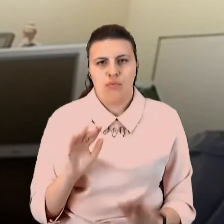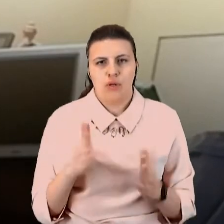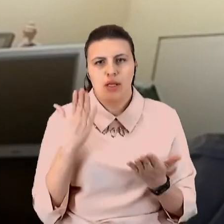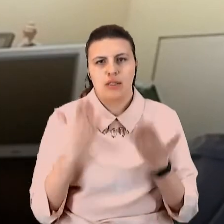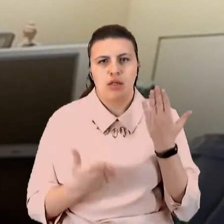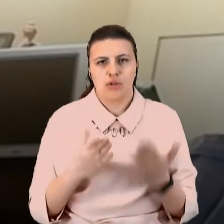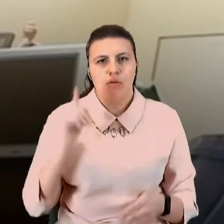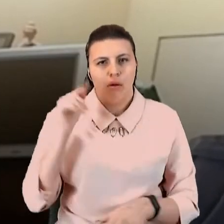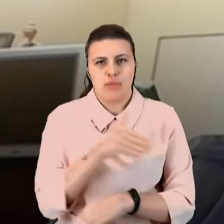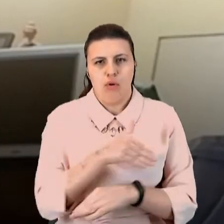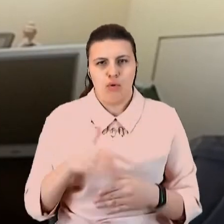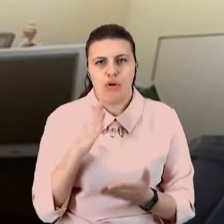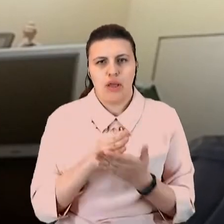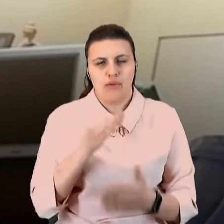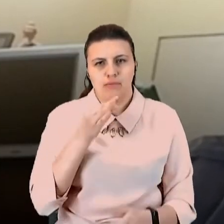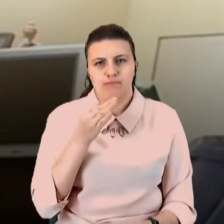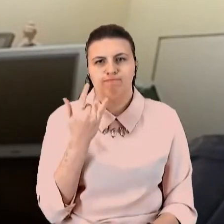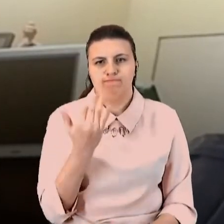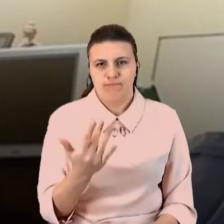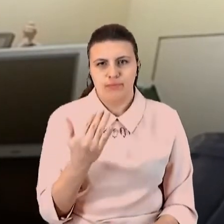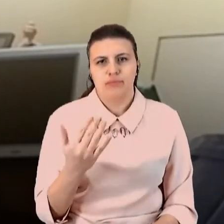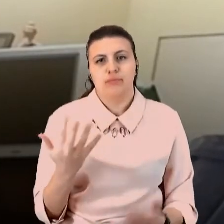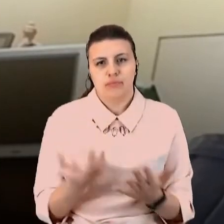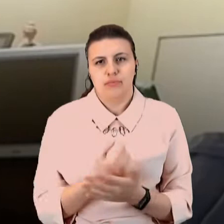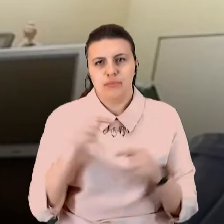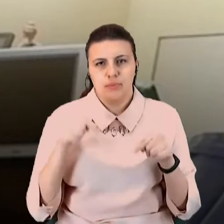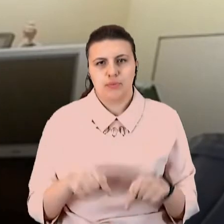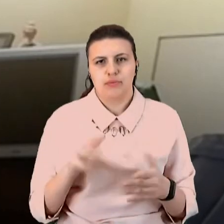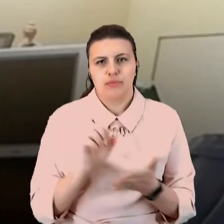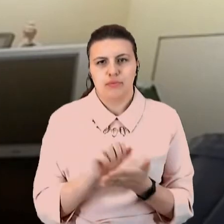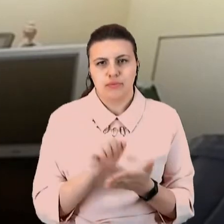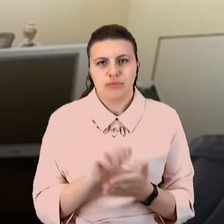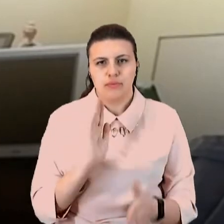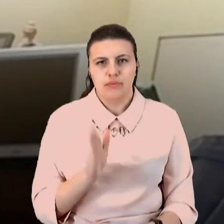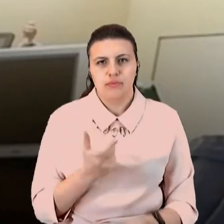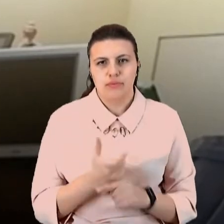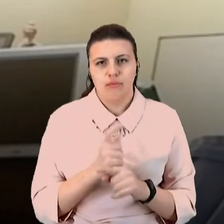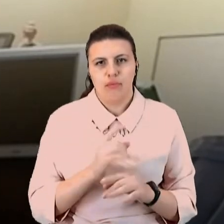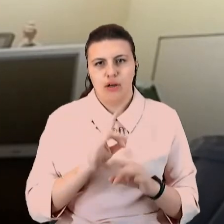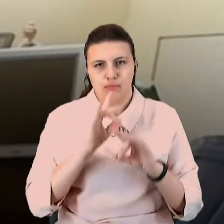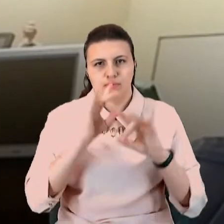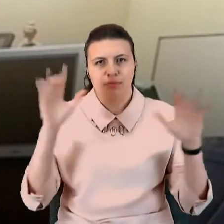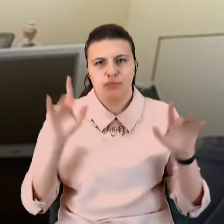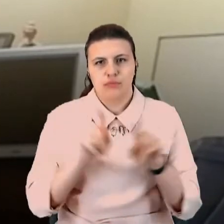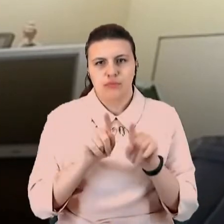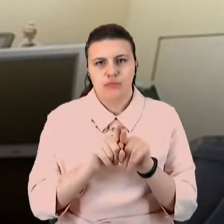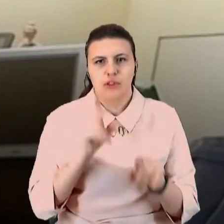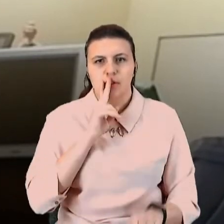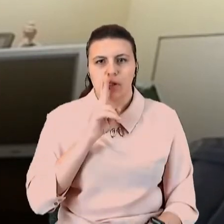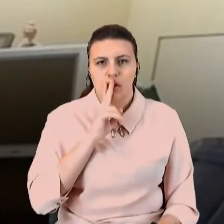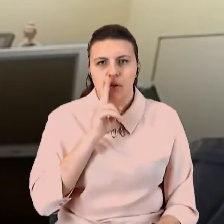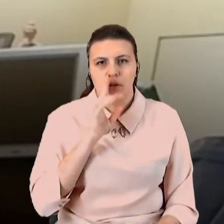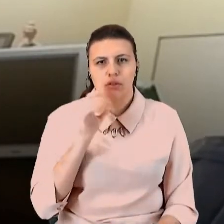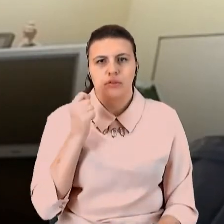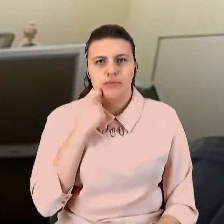кордоном, то тут знайдуться ті, хто буде цим займатися. До речі, у нас досить поширена наразі контрабанда цигарок і алкогольних